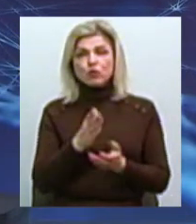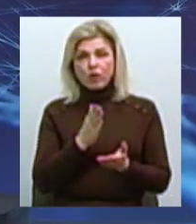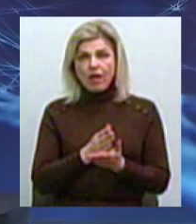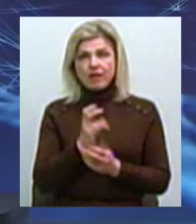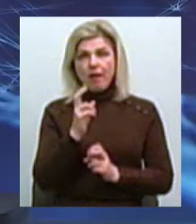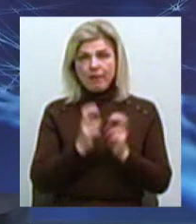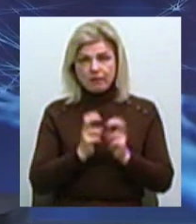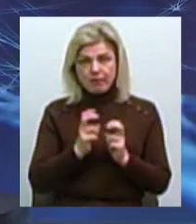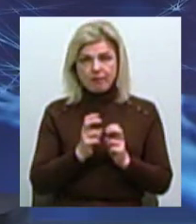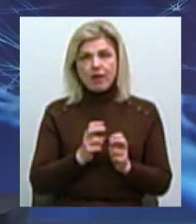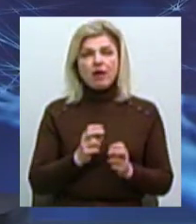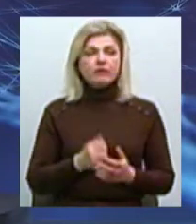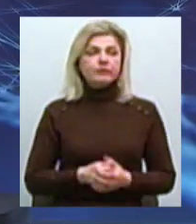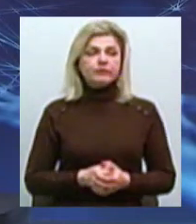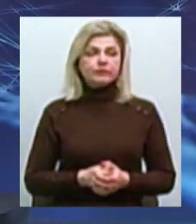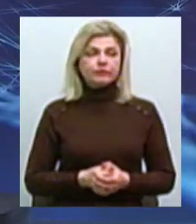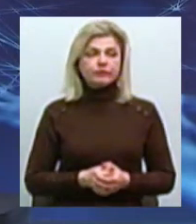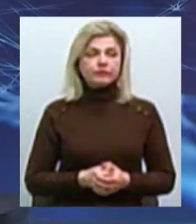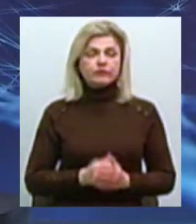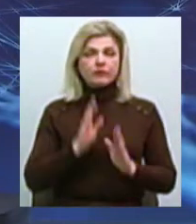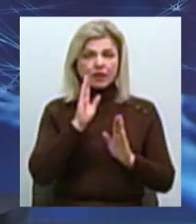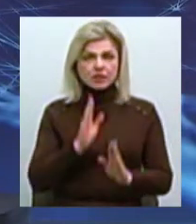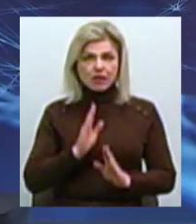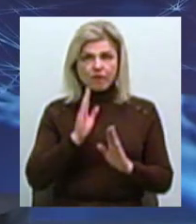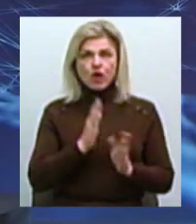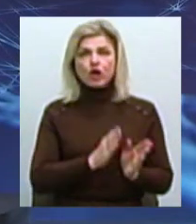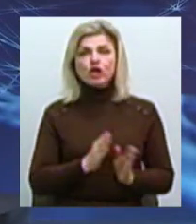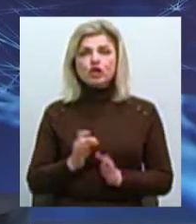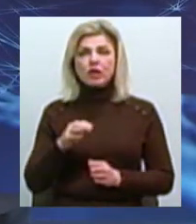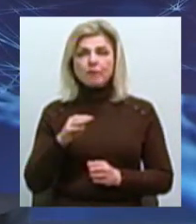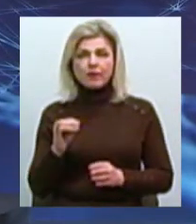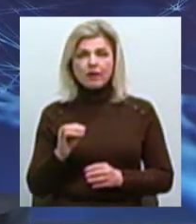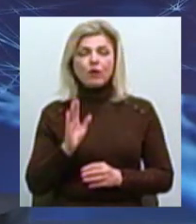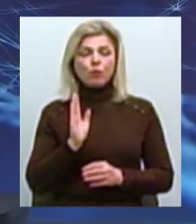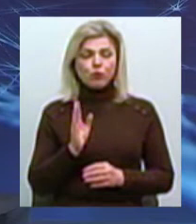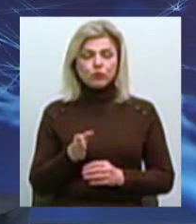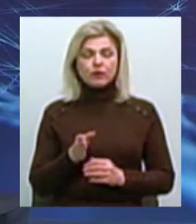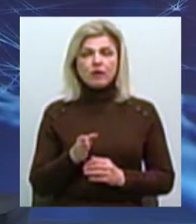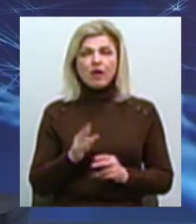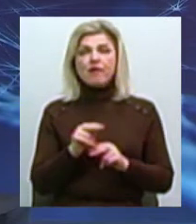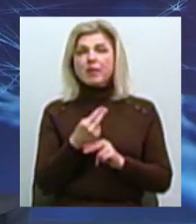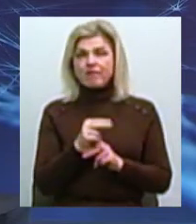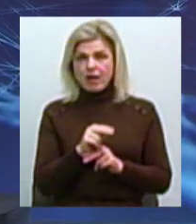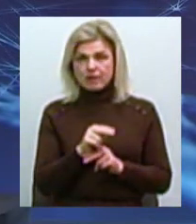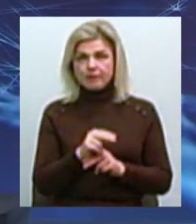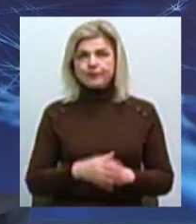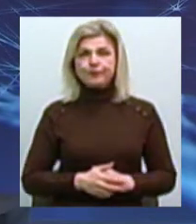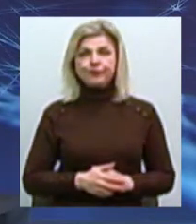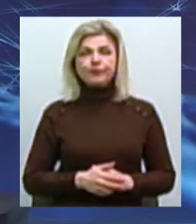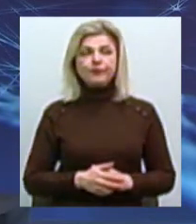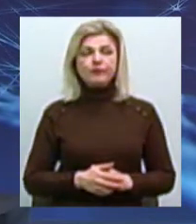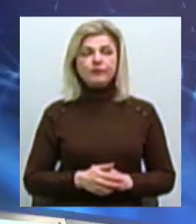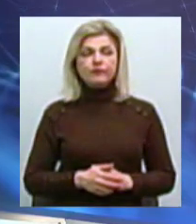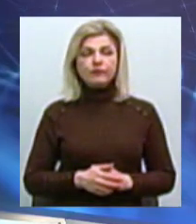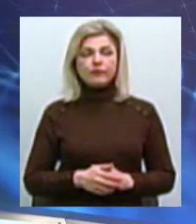ТЕЦ, вона в цілодобовому режимі буде виправляти І це вони дали